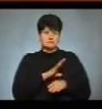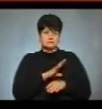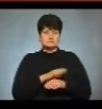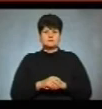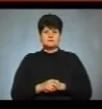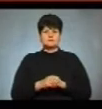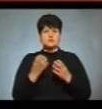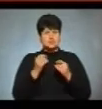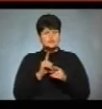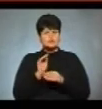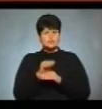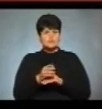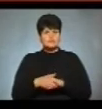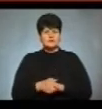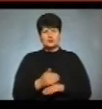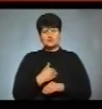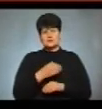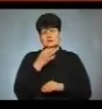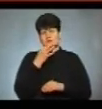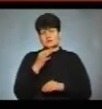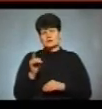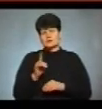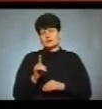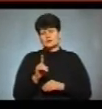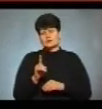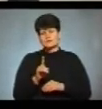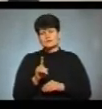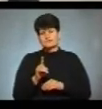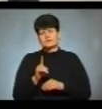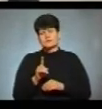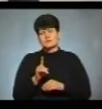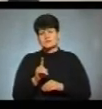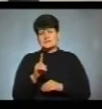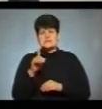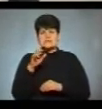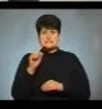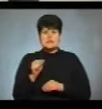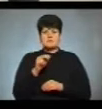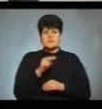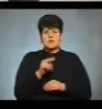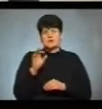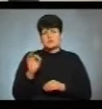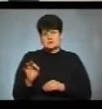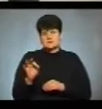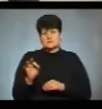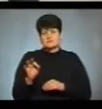Чи є що додати? Також хочеться сказати, що за Петра Порошенка